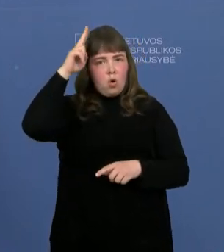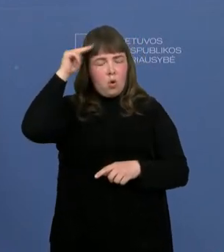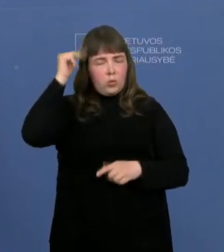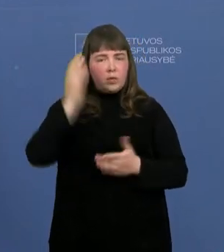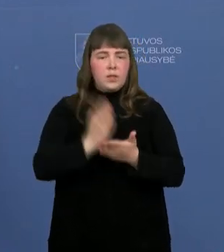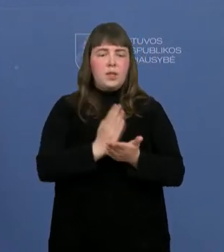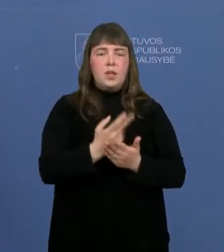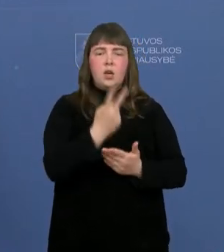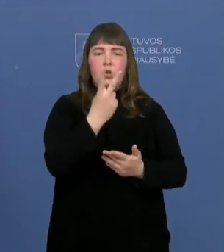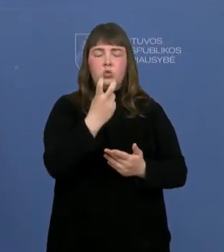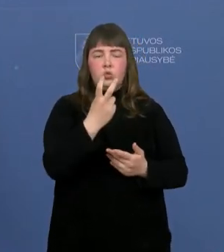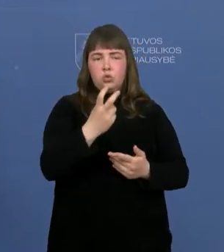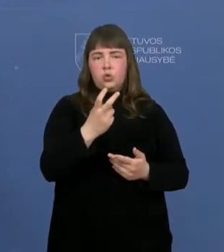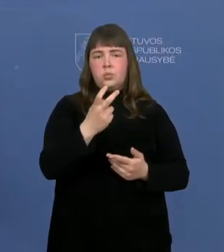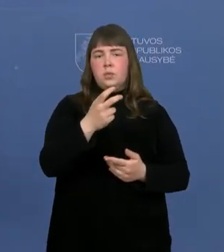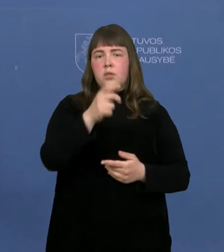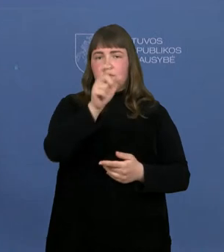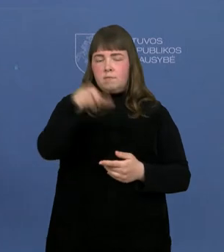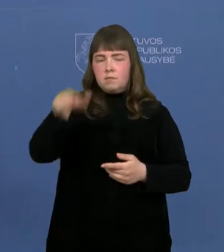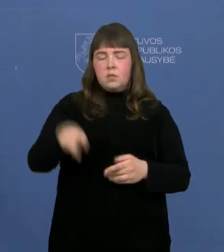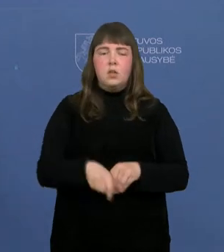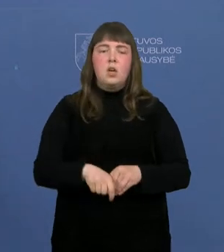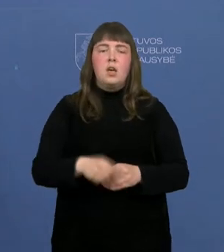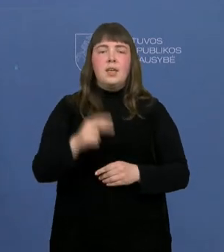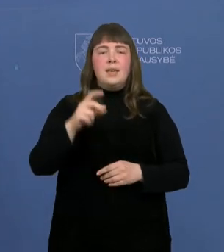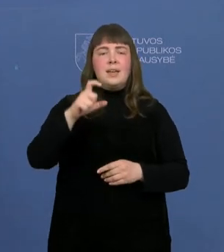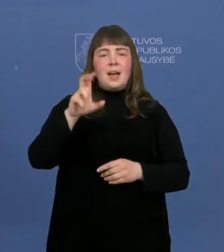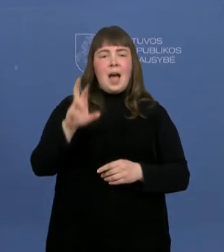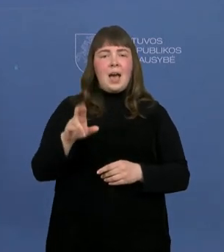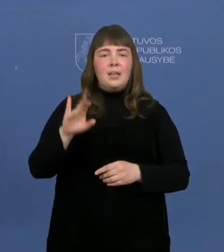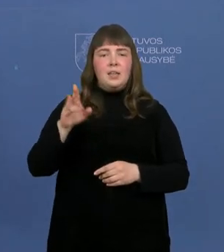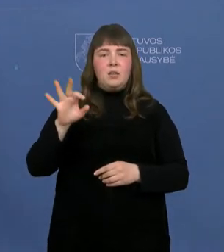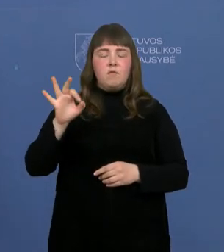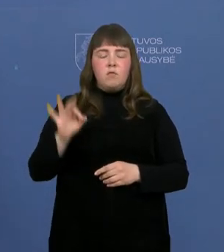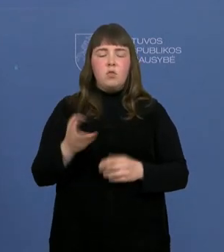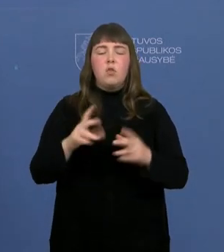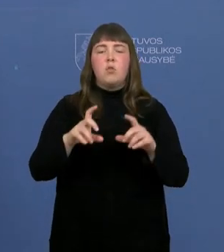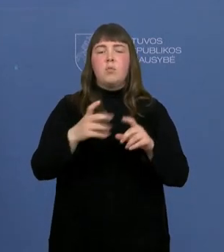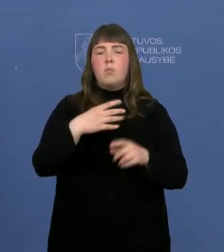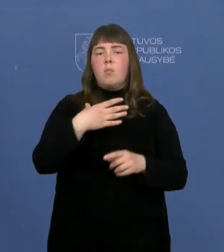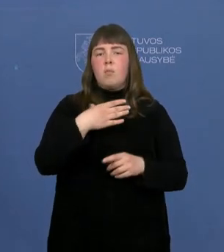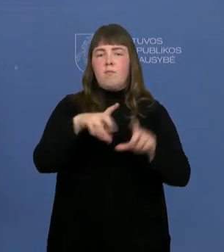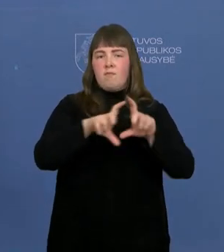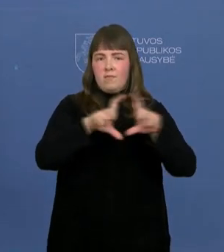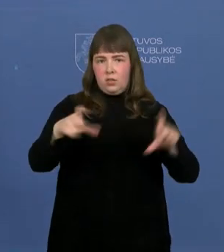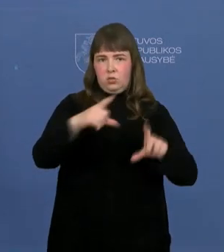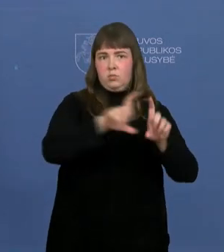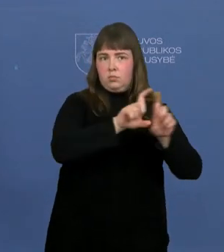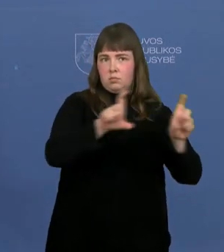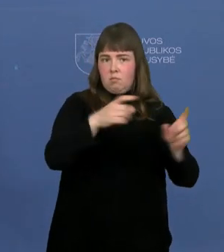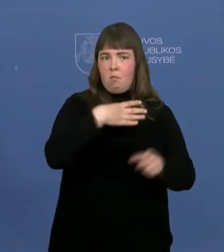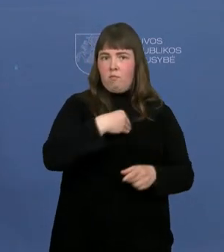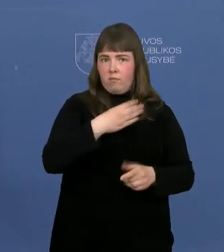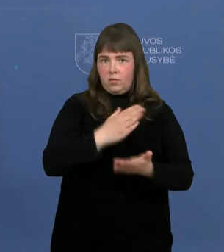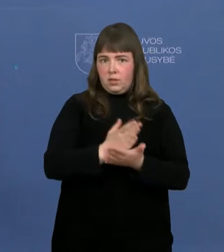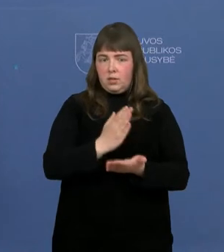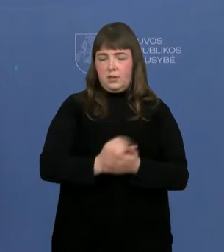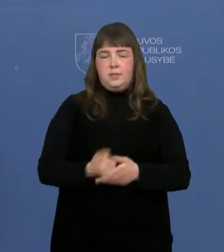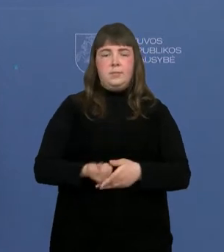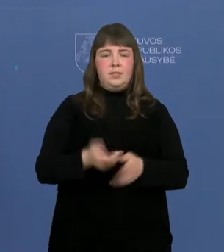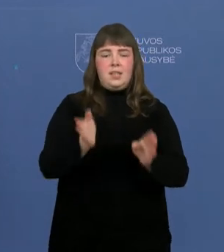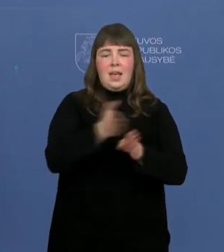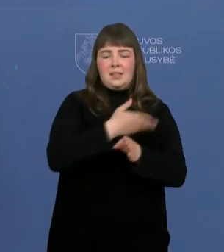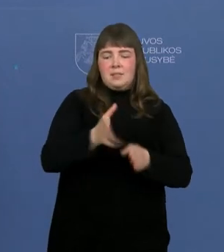vaikų ir harkyvo mokykla, kuri yra Vilniuje. Tai nėra atskiros privačios mokyklos.